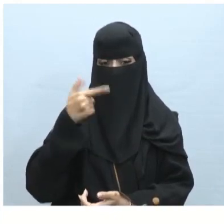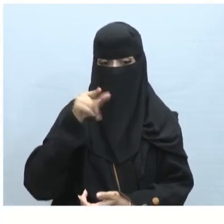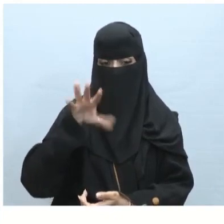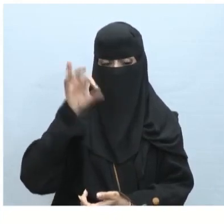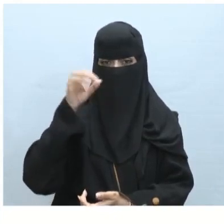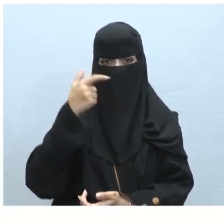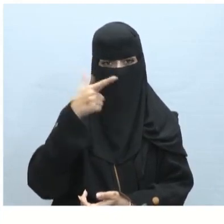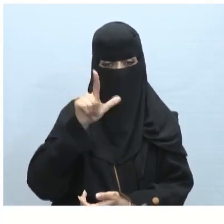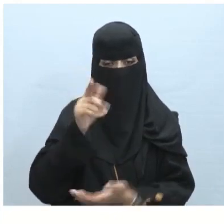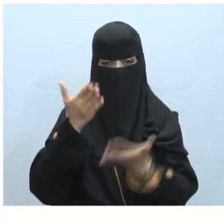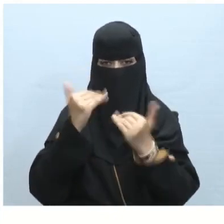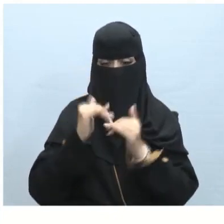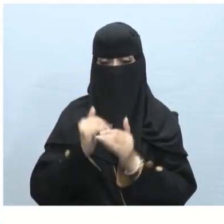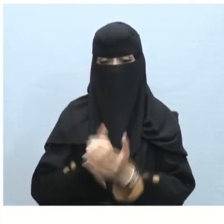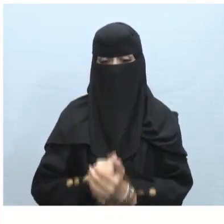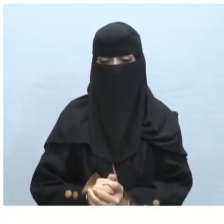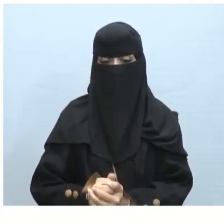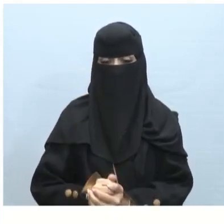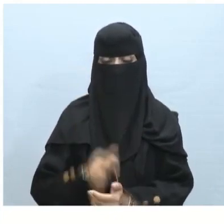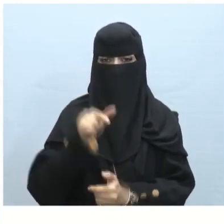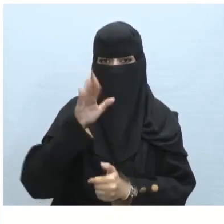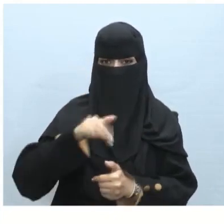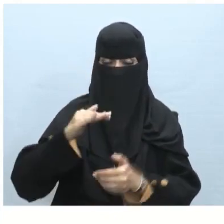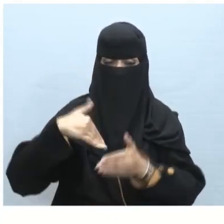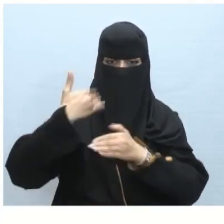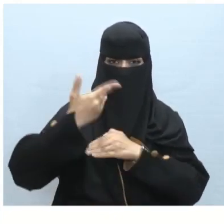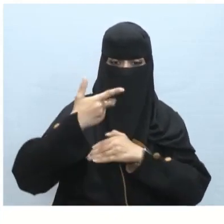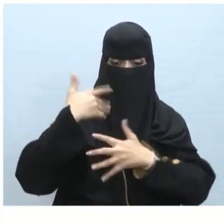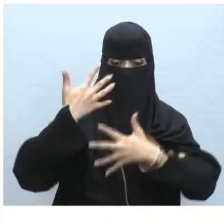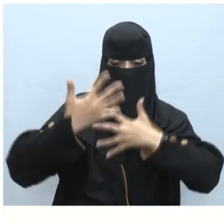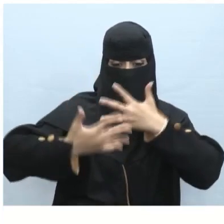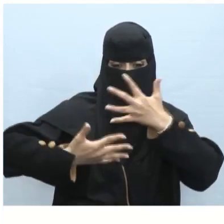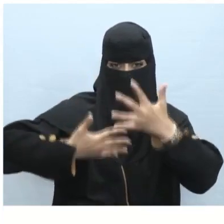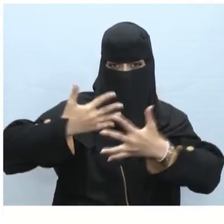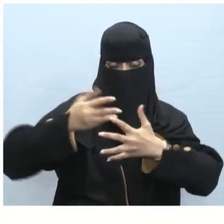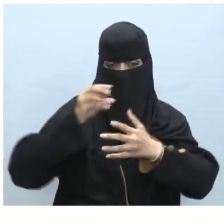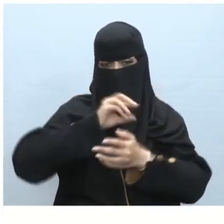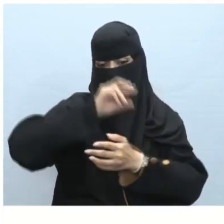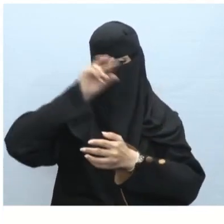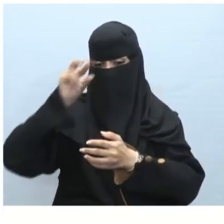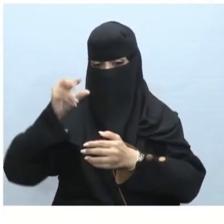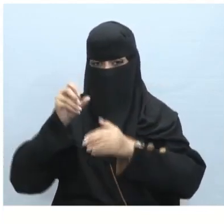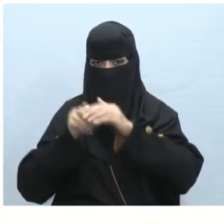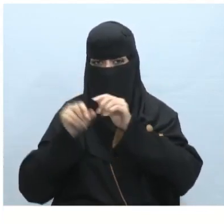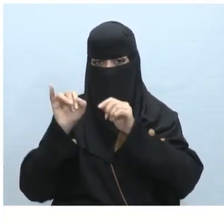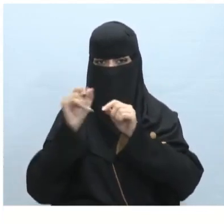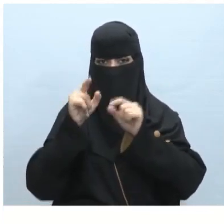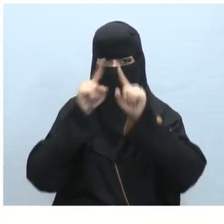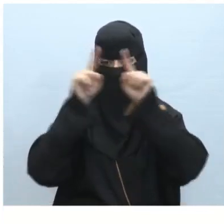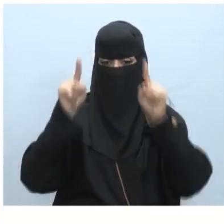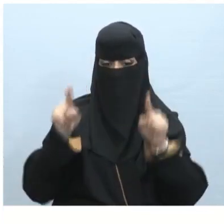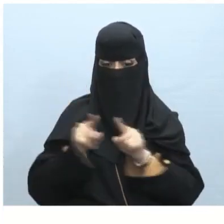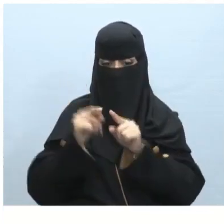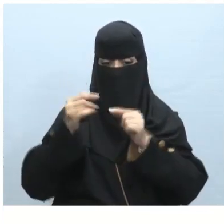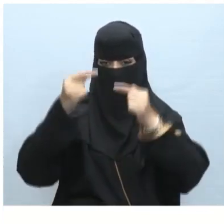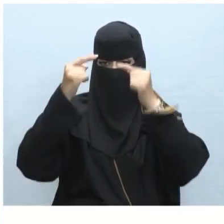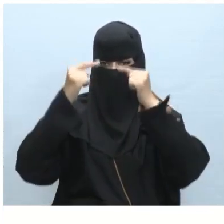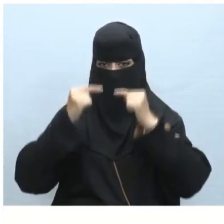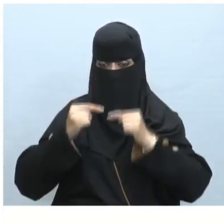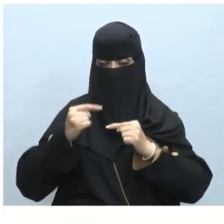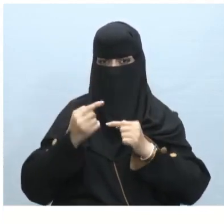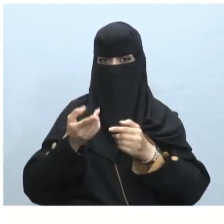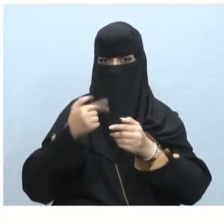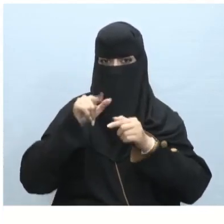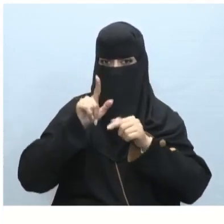وذكرنا أنها جملة صحيحة الجملة الثانية يحدث تأثير الحركة عند الانتقال من